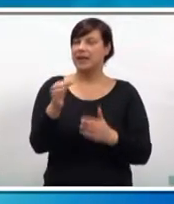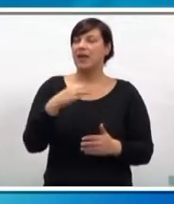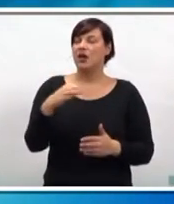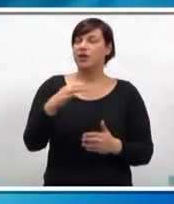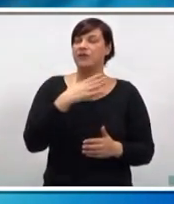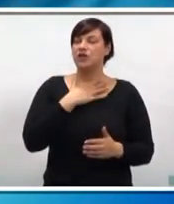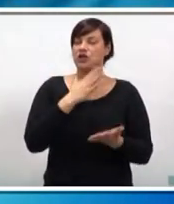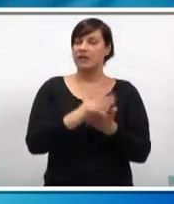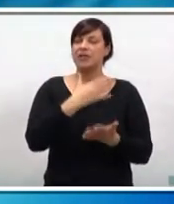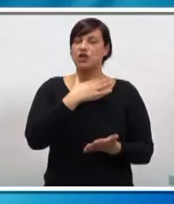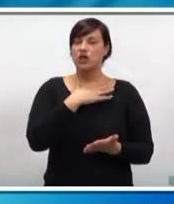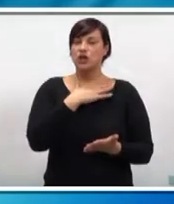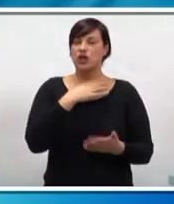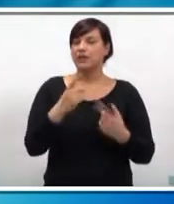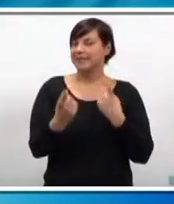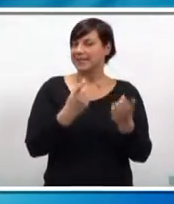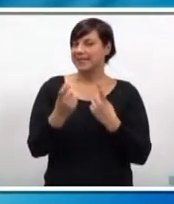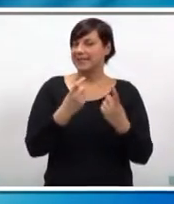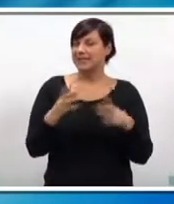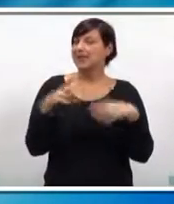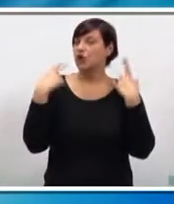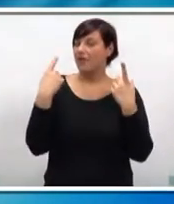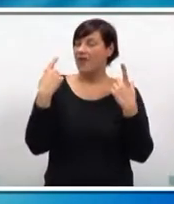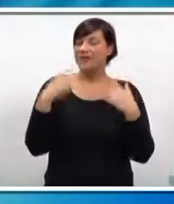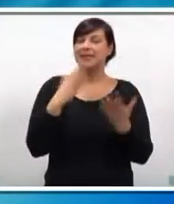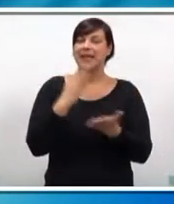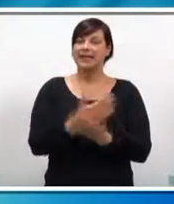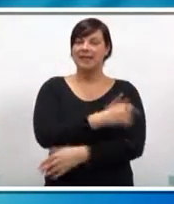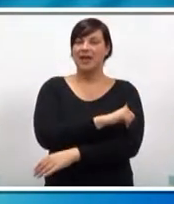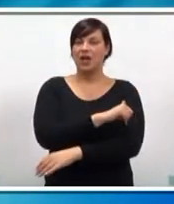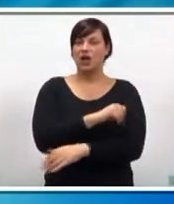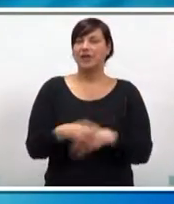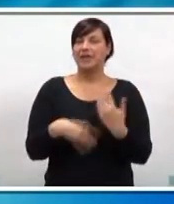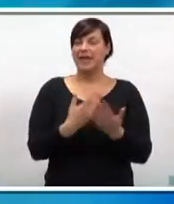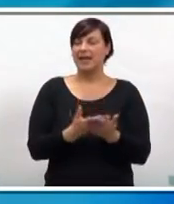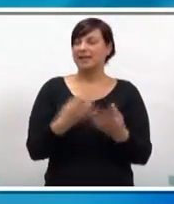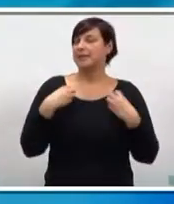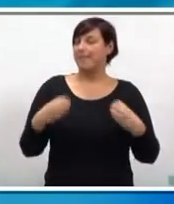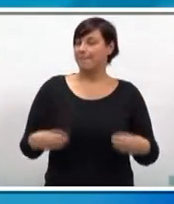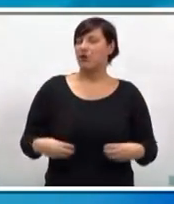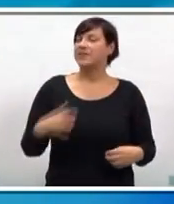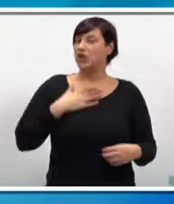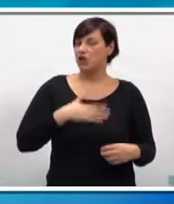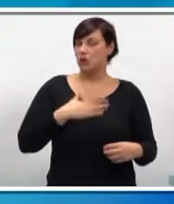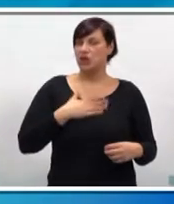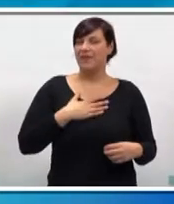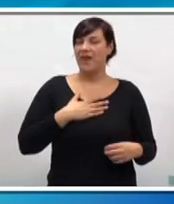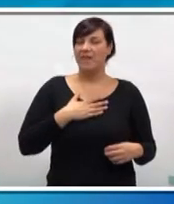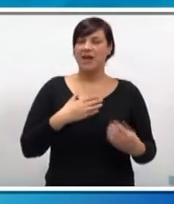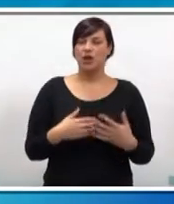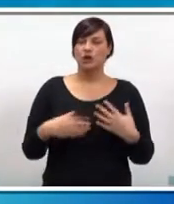Osnovno školci i srednjih školci ovo puta izazvali su ovacije. Svake godine nas određeni profesori oduševljavaju